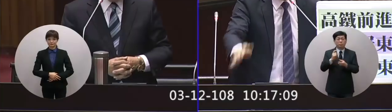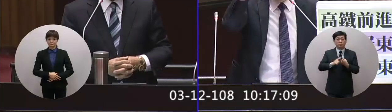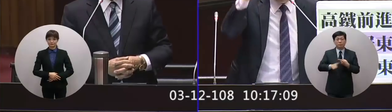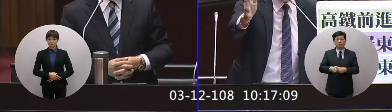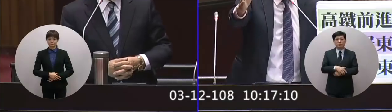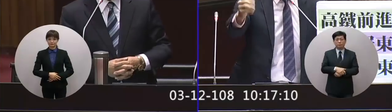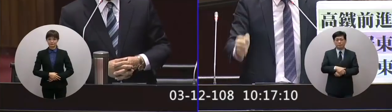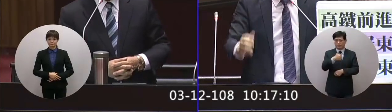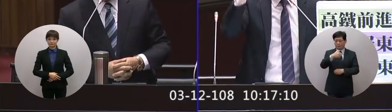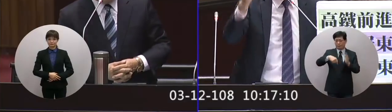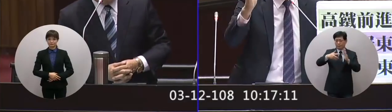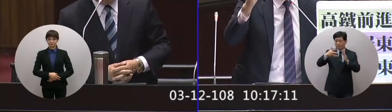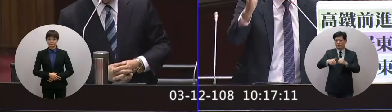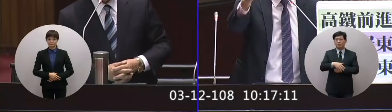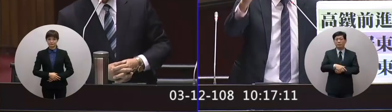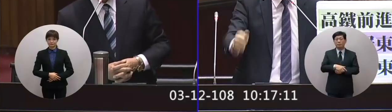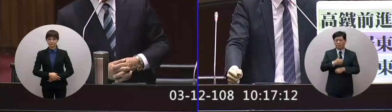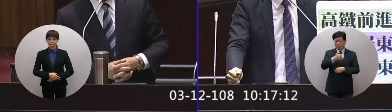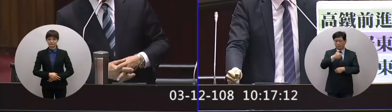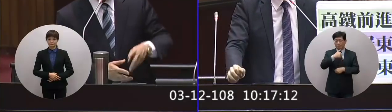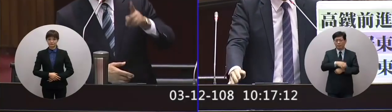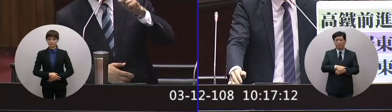對不對謝謝院長所以我